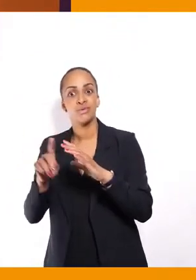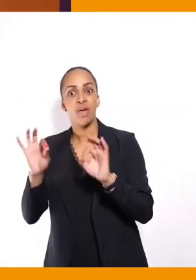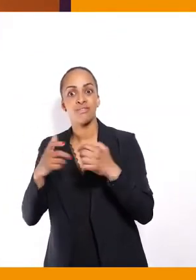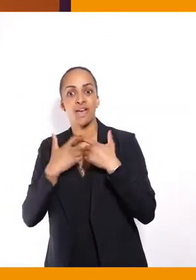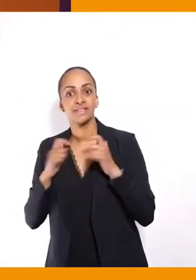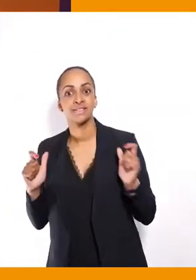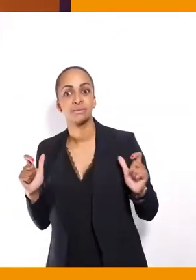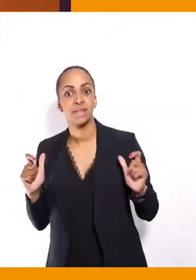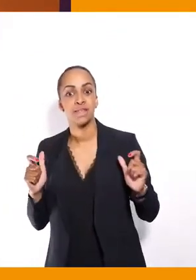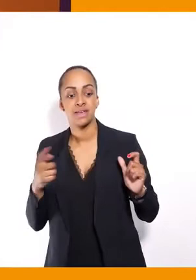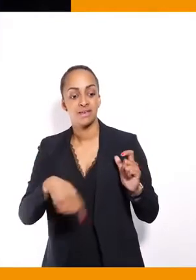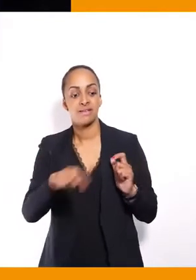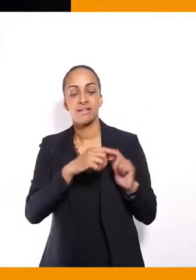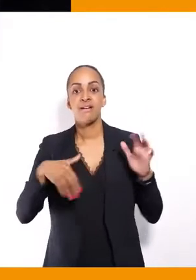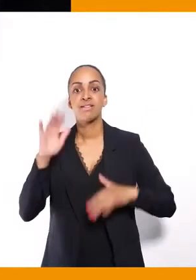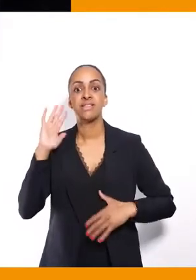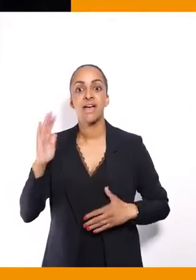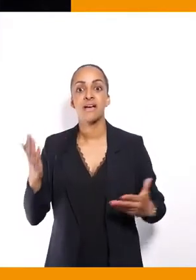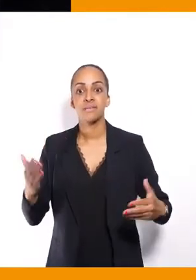candidats.